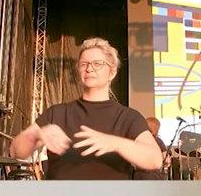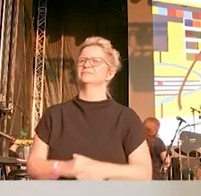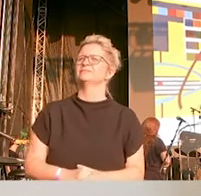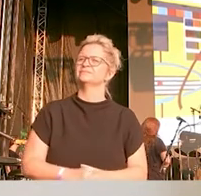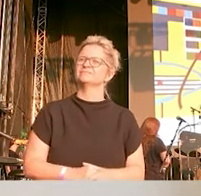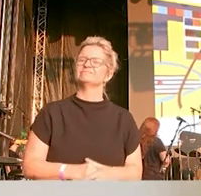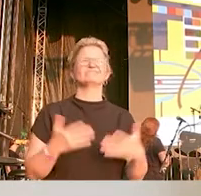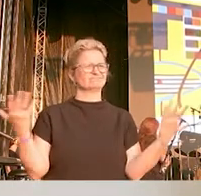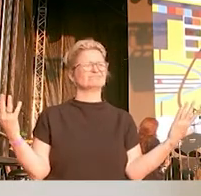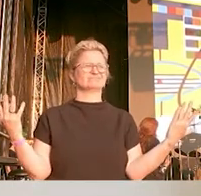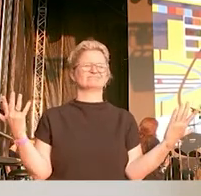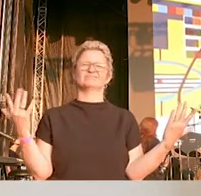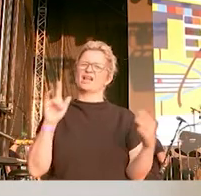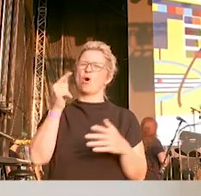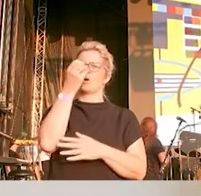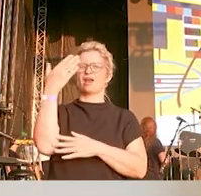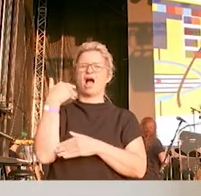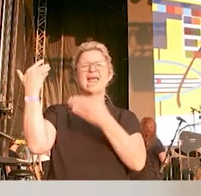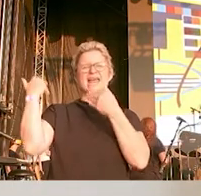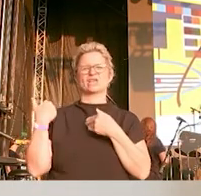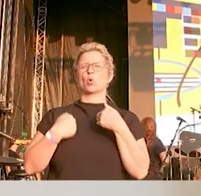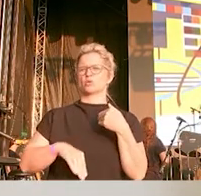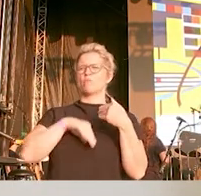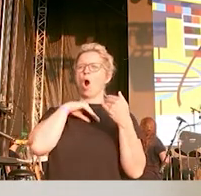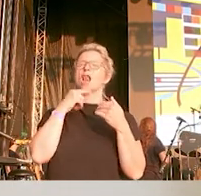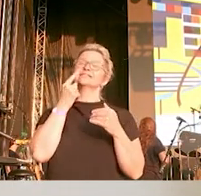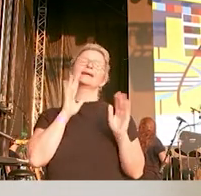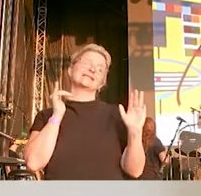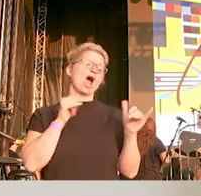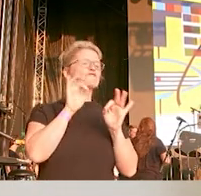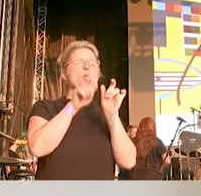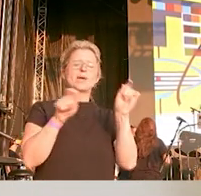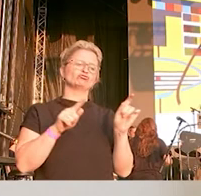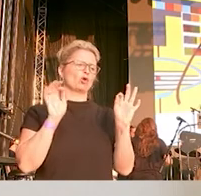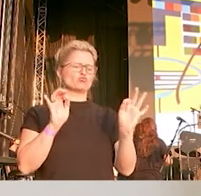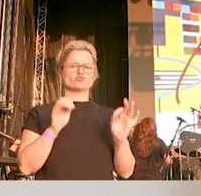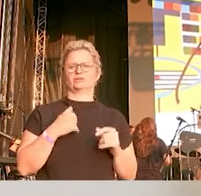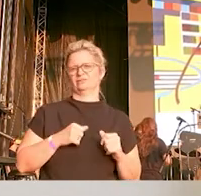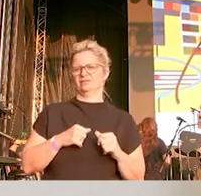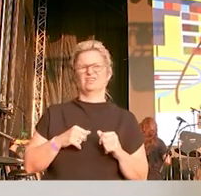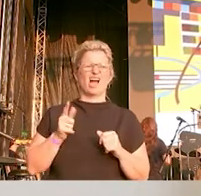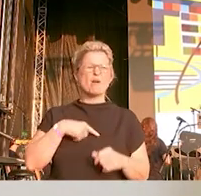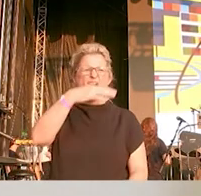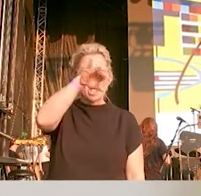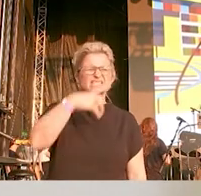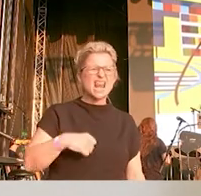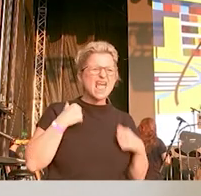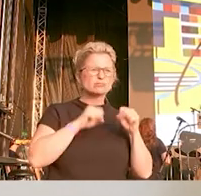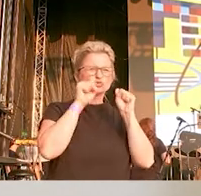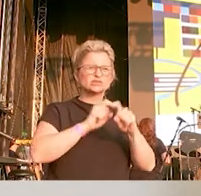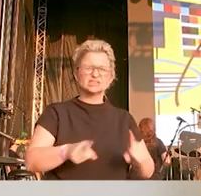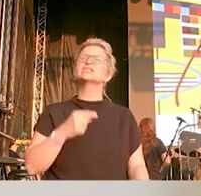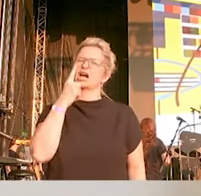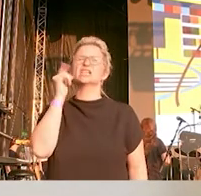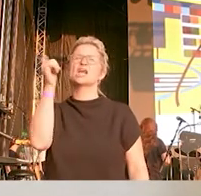Scheinbar mit dem moralischen Hintergrund, sie wären für das Gute im Menschen, die schützen überhaupt kein eigenes Leben, obwohl sie sagen, sie